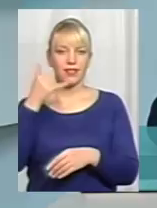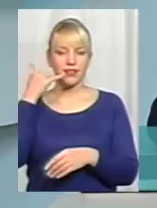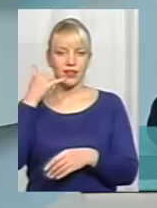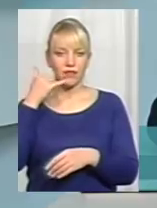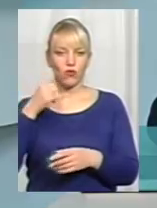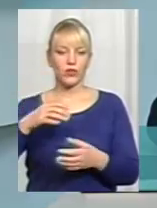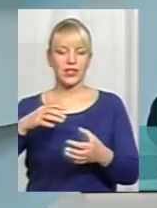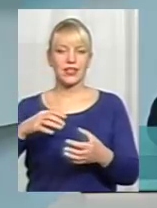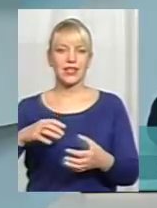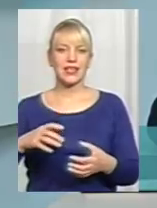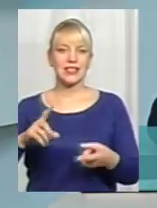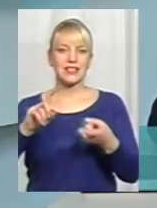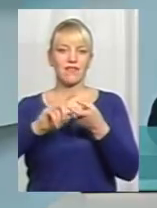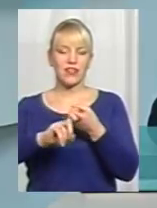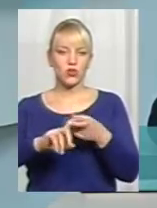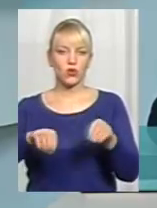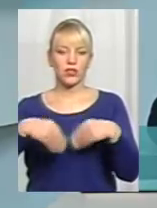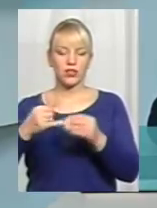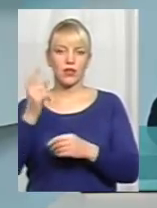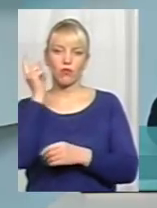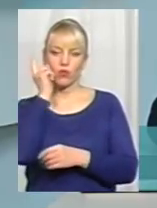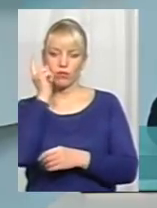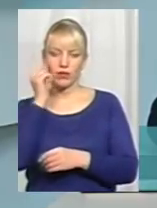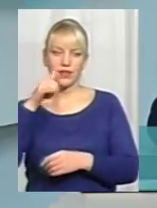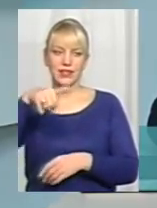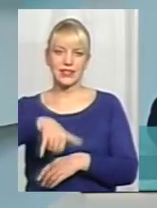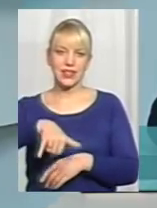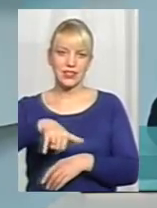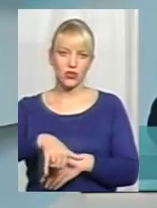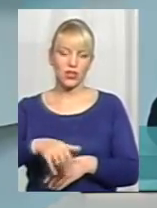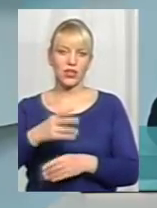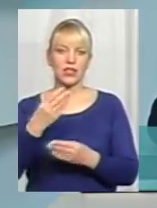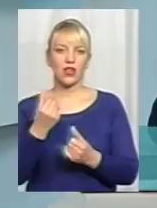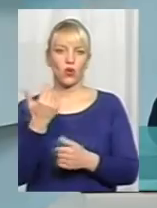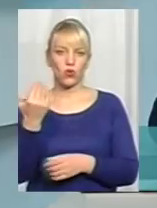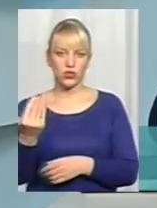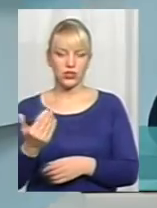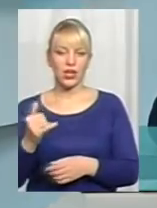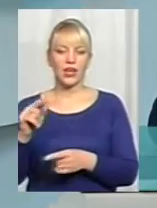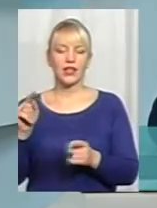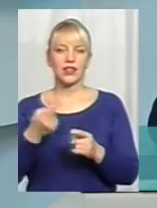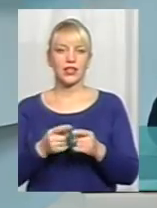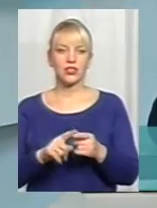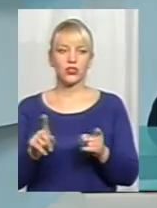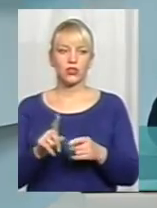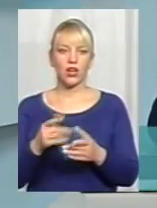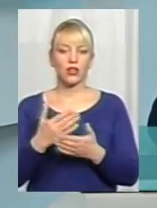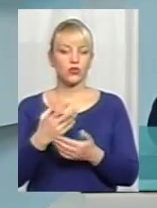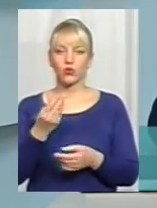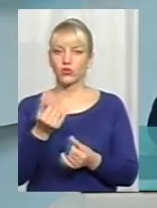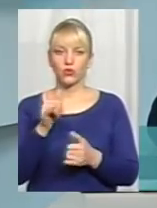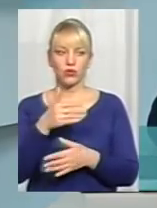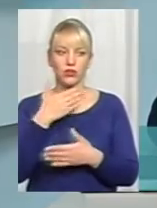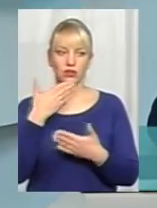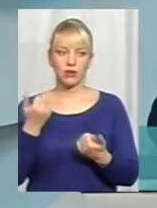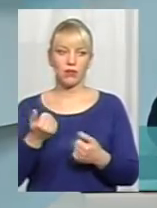Телефонний зв'язок надається, як мобільний, так і саціонарний, будь ласка, але за кошти засуджених. Те, що вони зазначають про те, що... засуджених немає коштів?